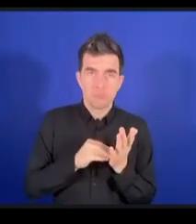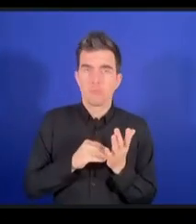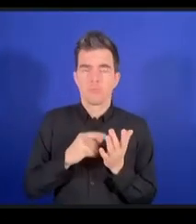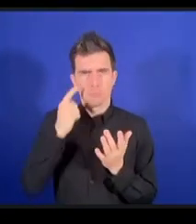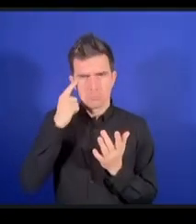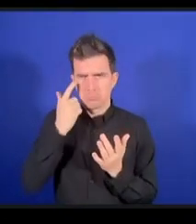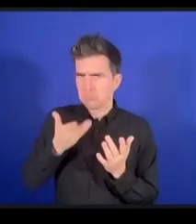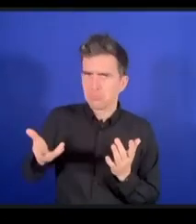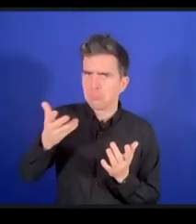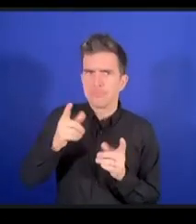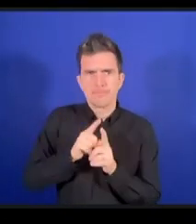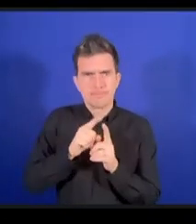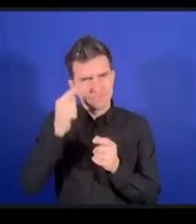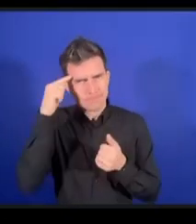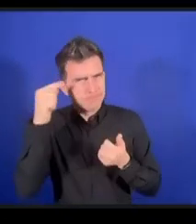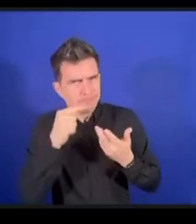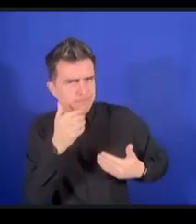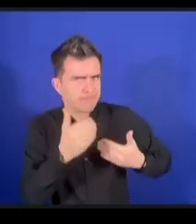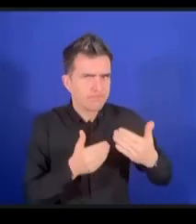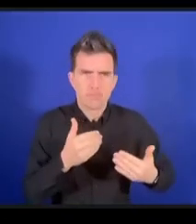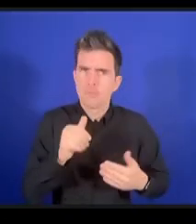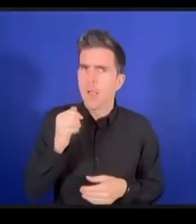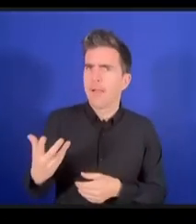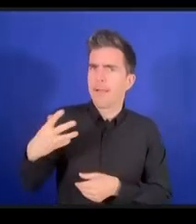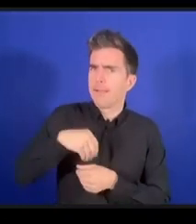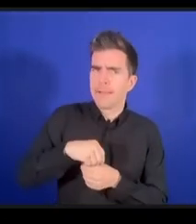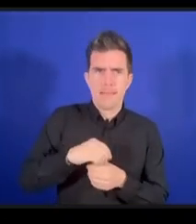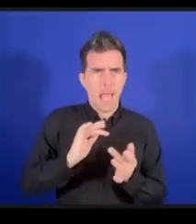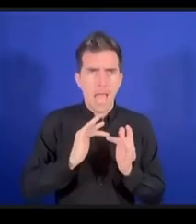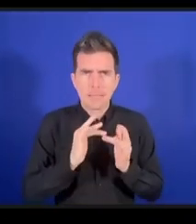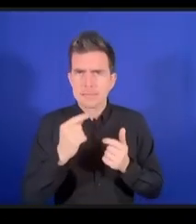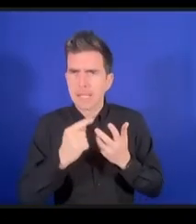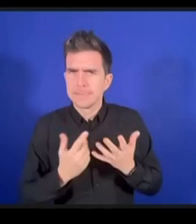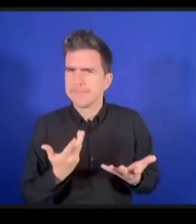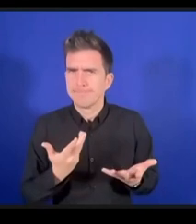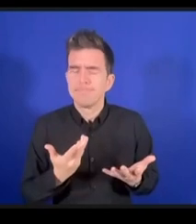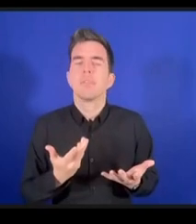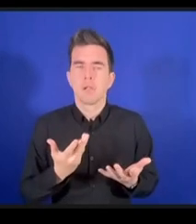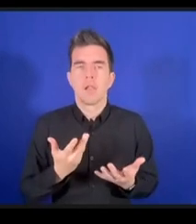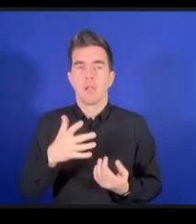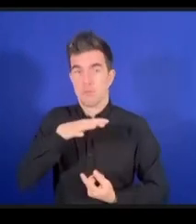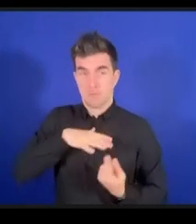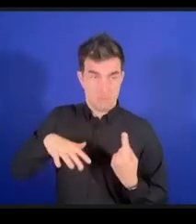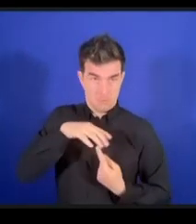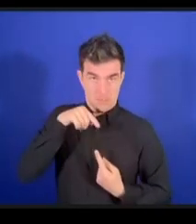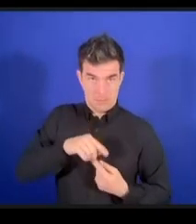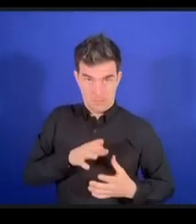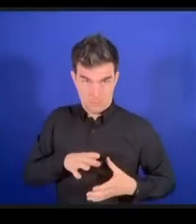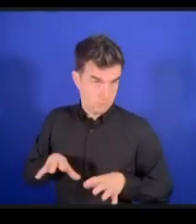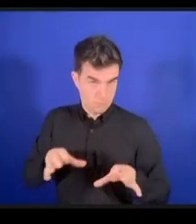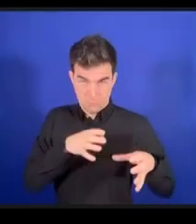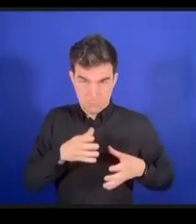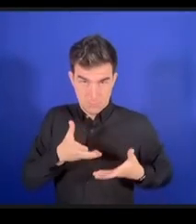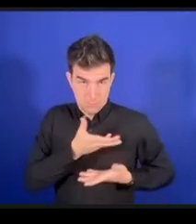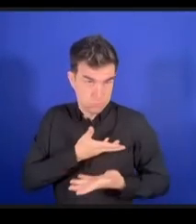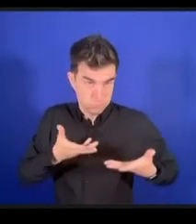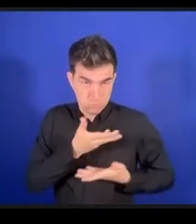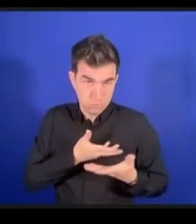un autre objectif. Elle représente 1,3 milliard de personnes en situation de handicap.